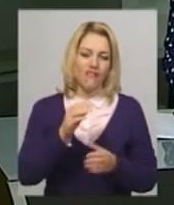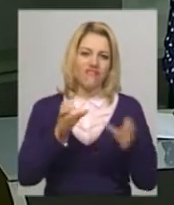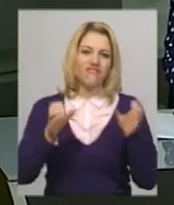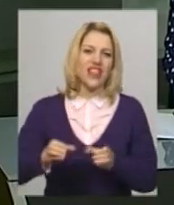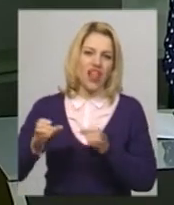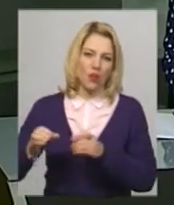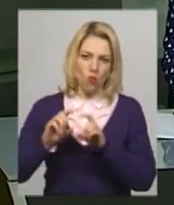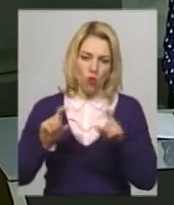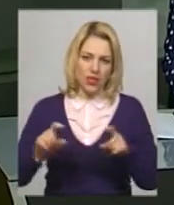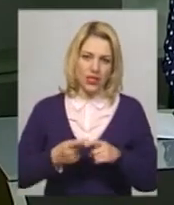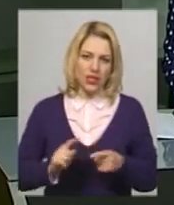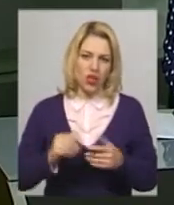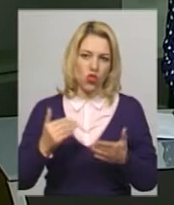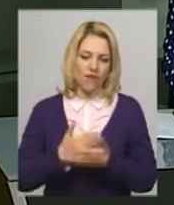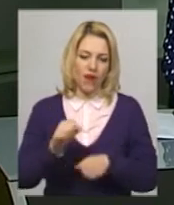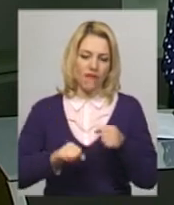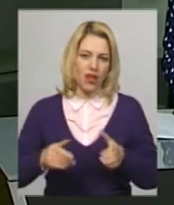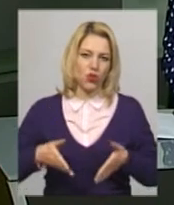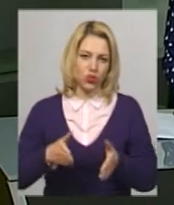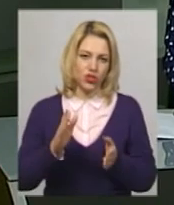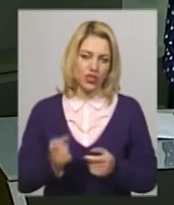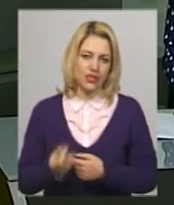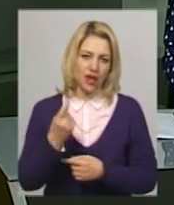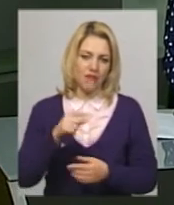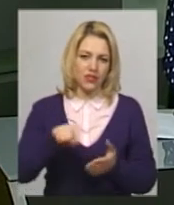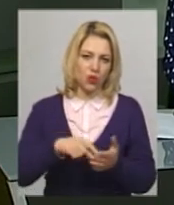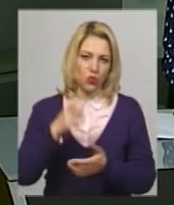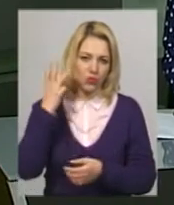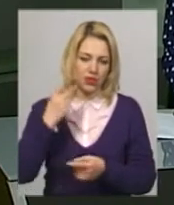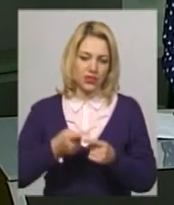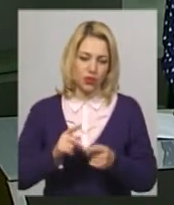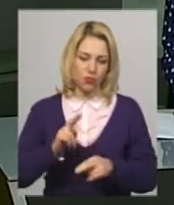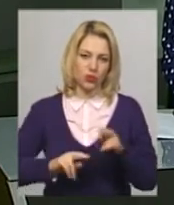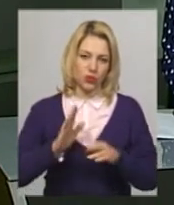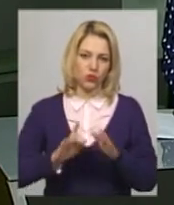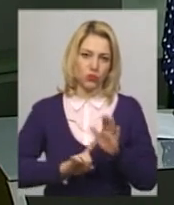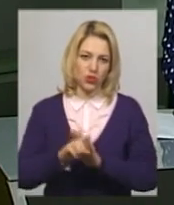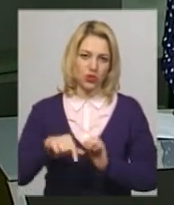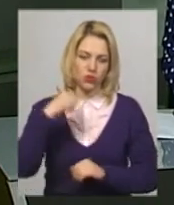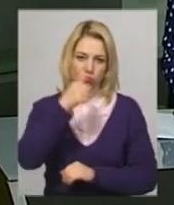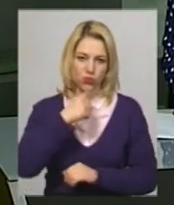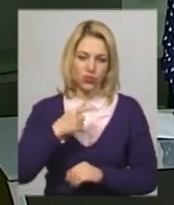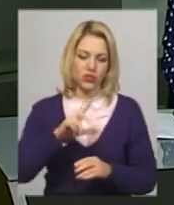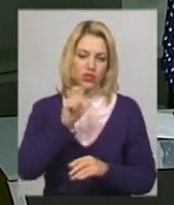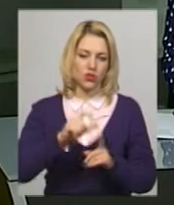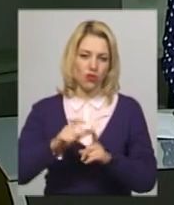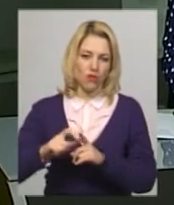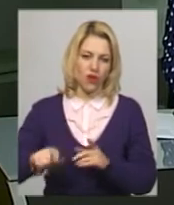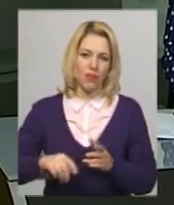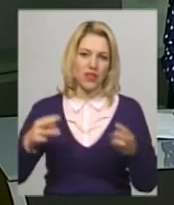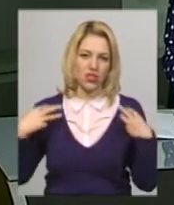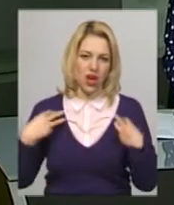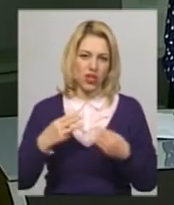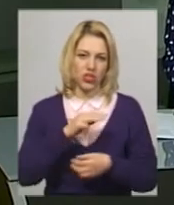Нова велодоріжка з'явиться у місті Хмельницькому. Її будівництво планують розпочати цього року. За словами начальника міського управління житлово